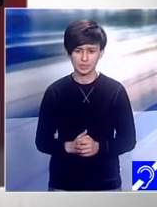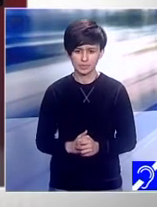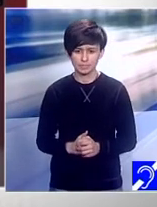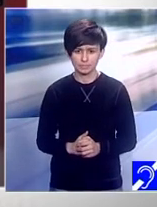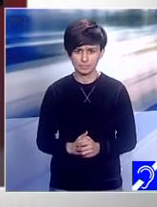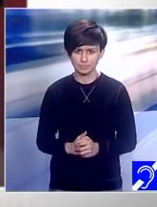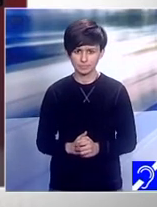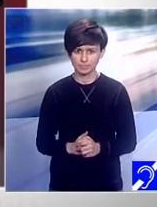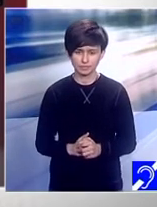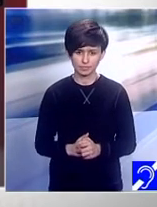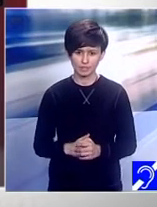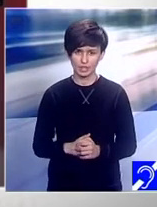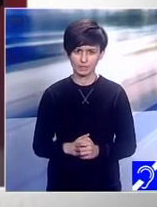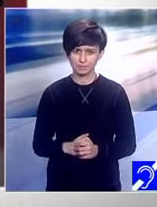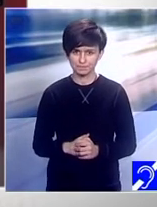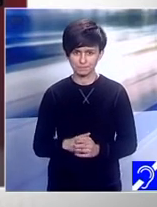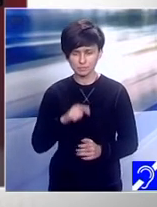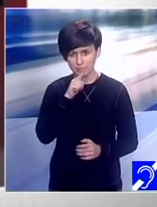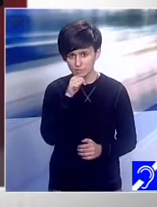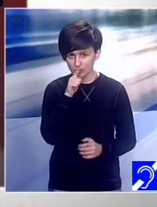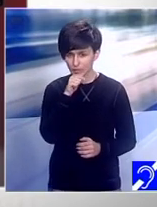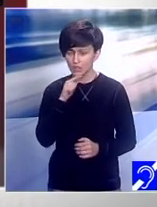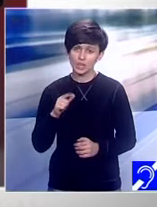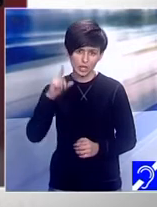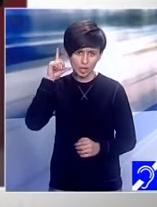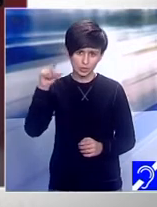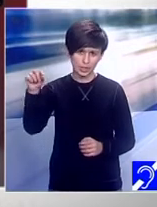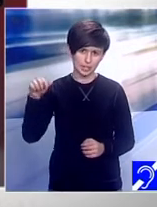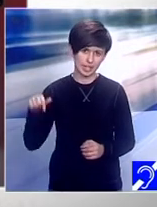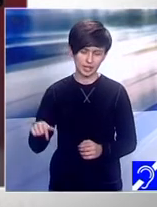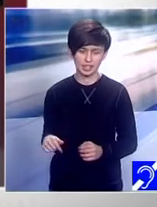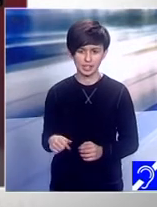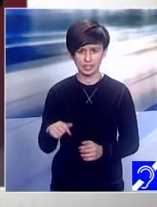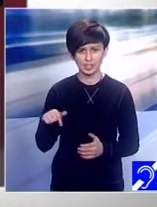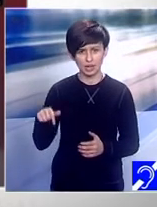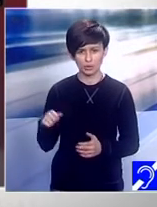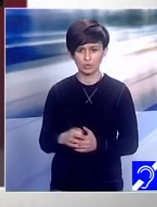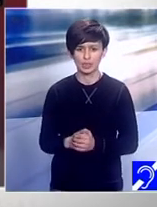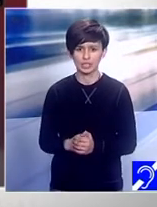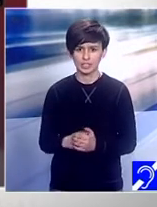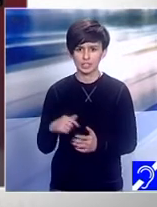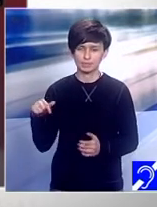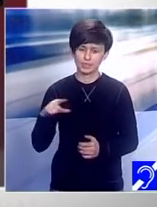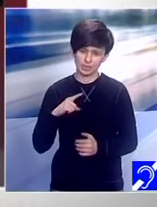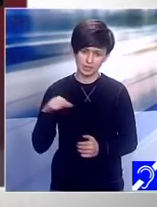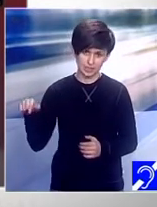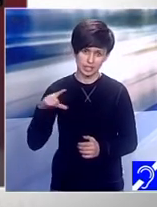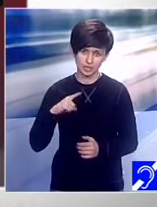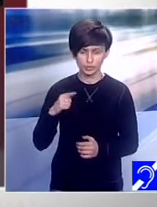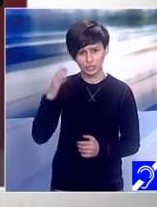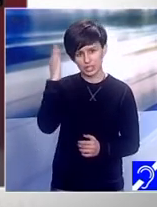Sunt la școală? Sunt implicați în anumite programe de terapie? Da, suntem la școala specială din Huiedin, suntem